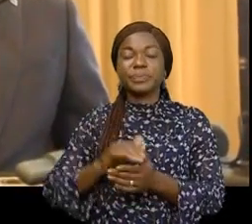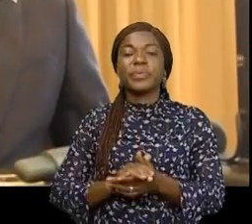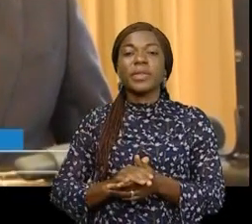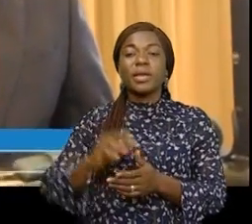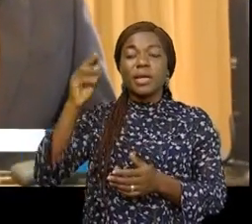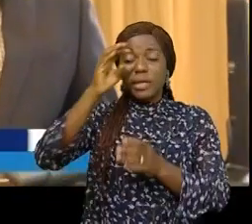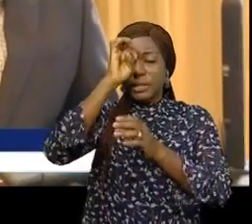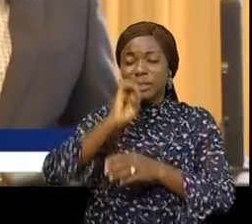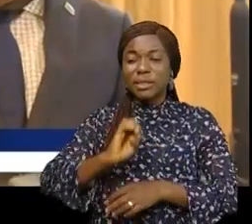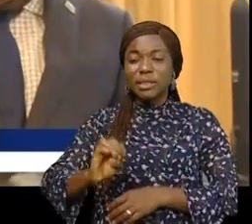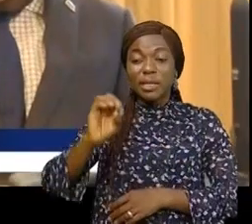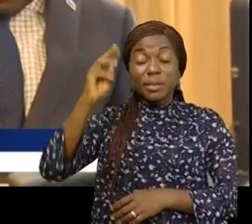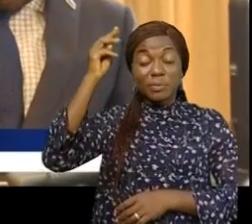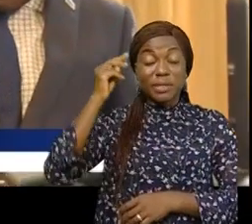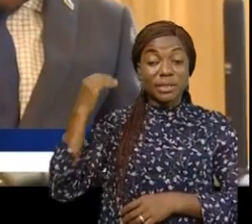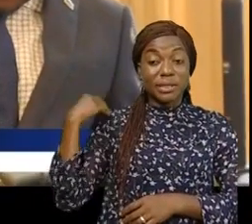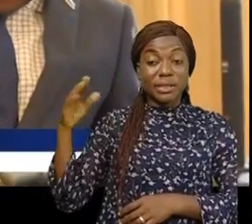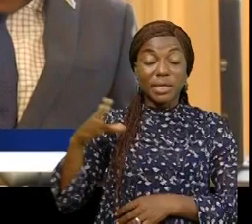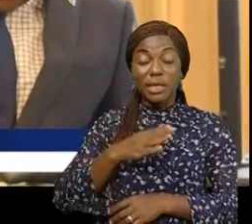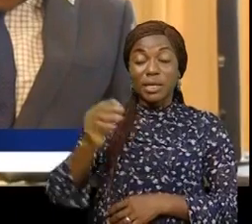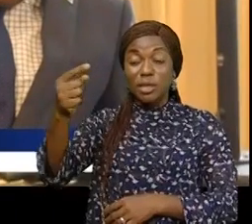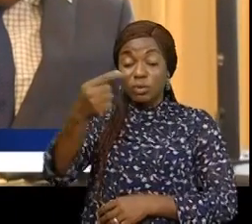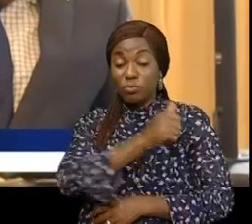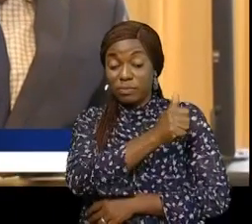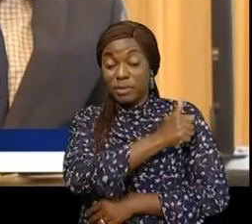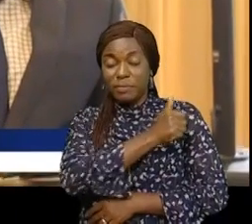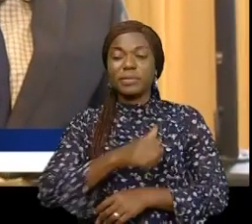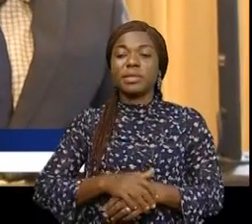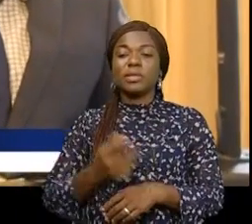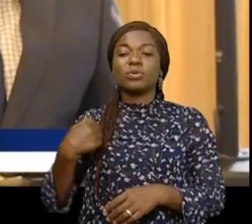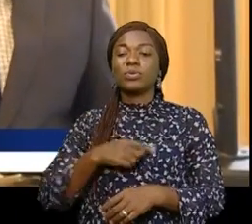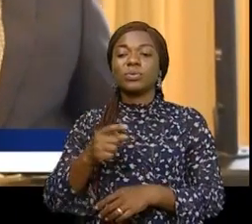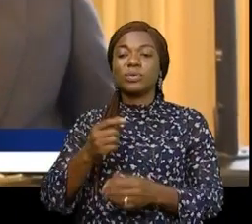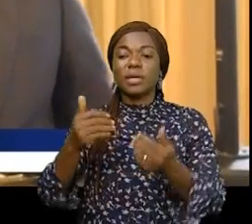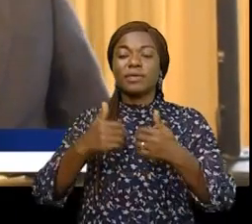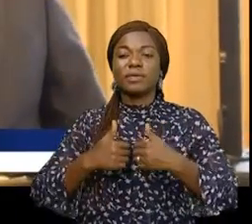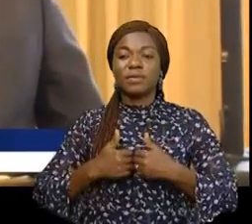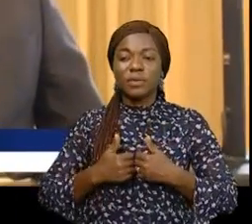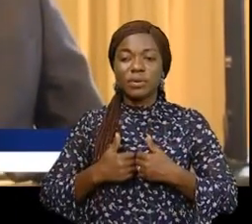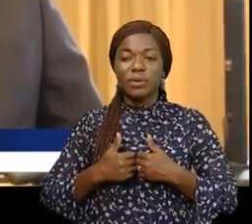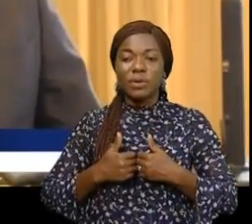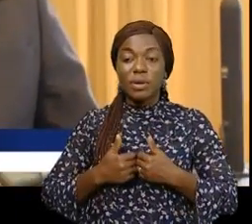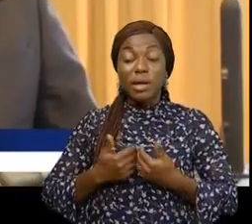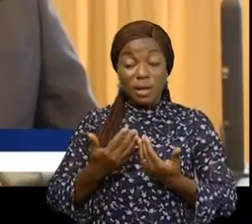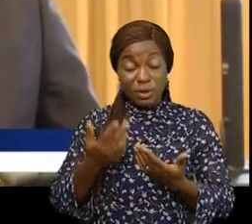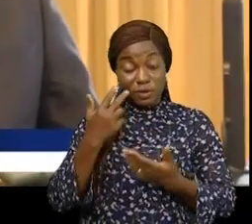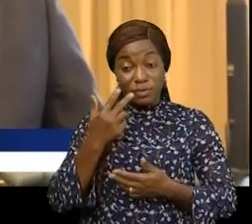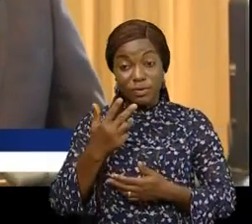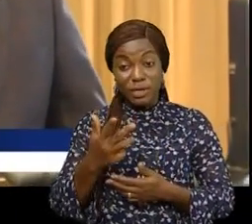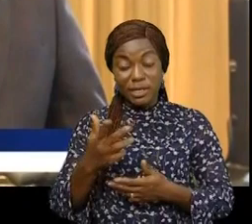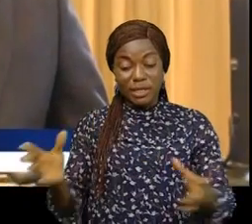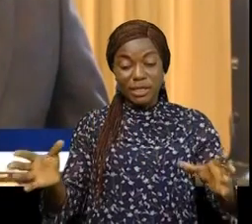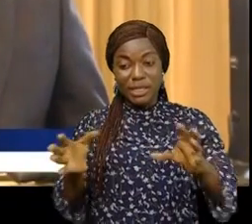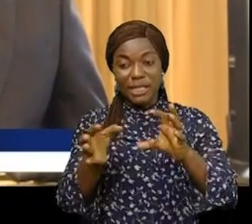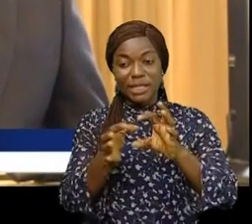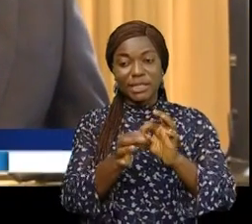ministre du plan et moi-même, avions instantanément réalisé l'ampleur et la tâche